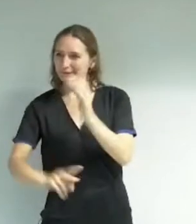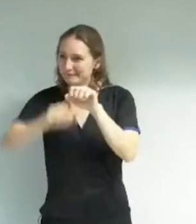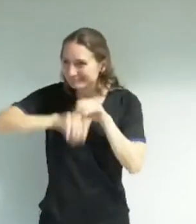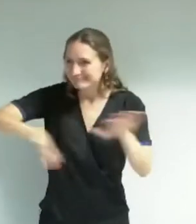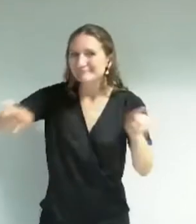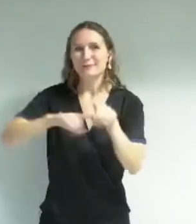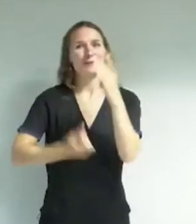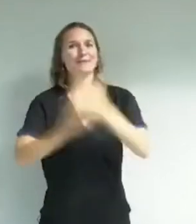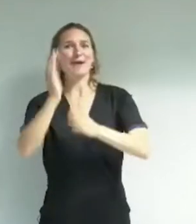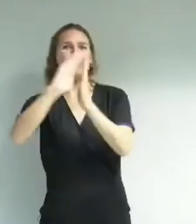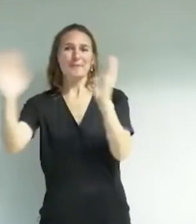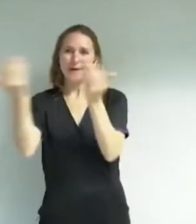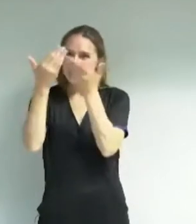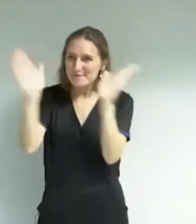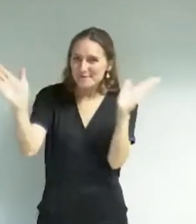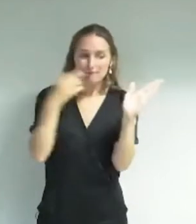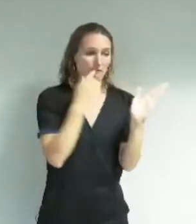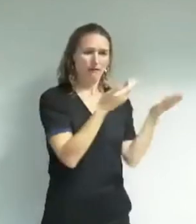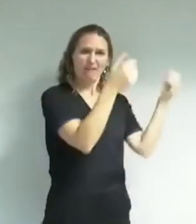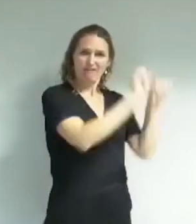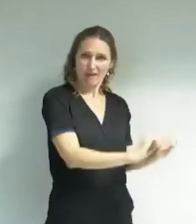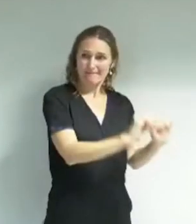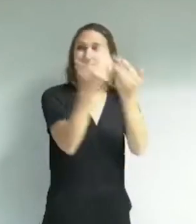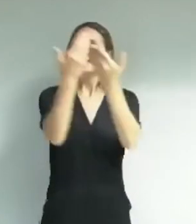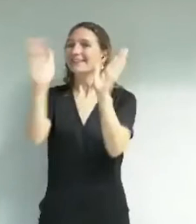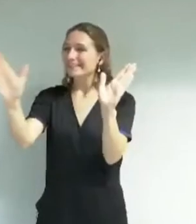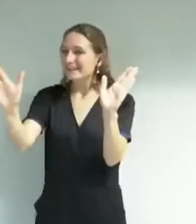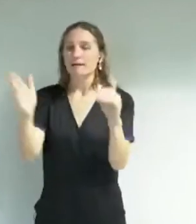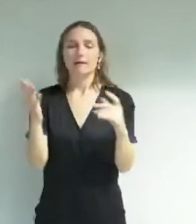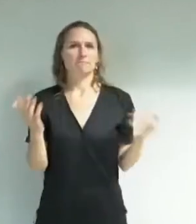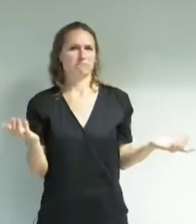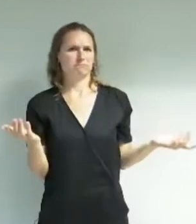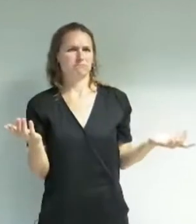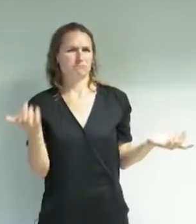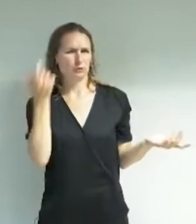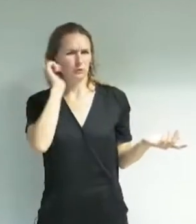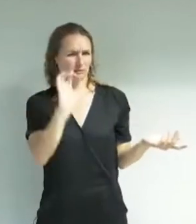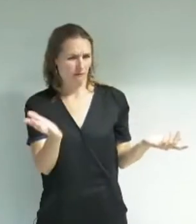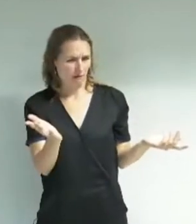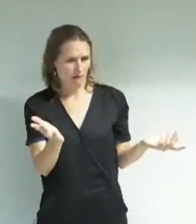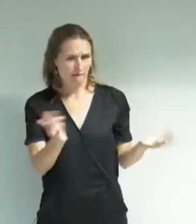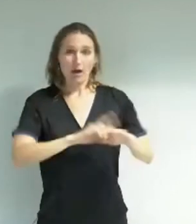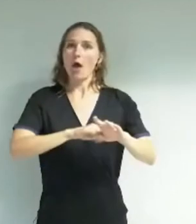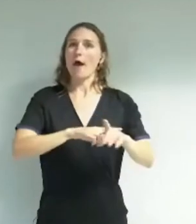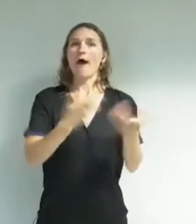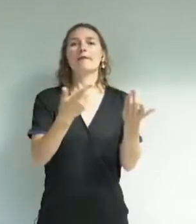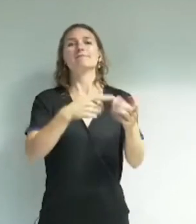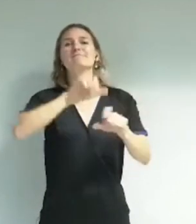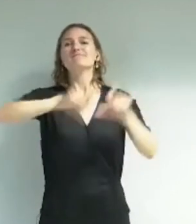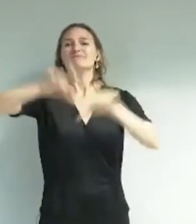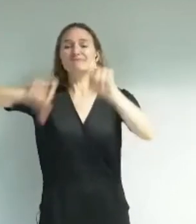compris, après en avoir fermé une, l'élargissement des horaires d'ouverture, je vous souhaite du courage avec les discussions avec les bibliothécaires,